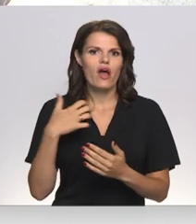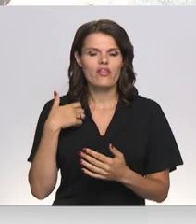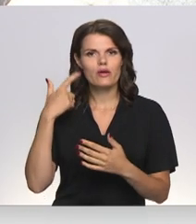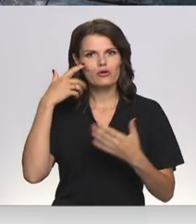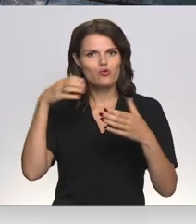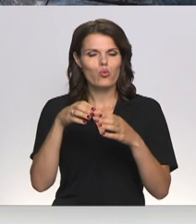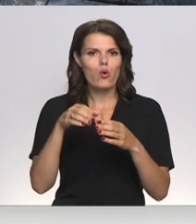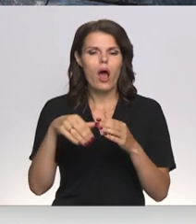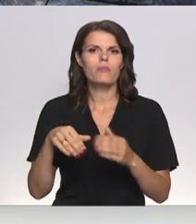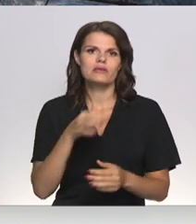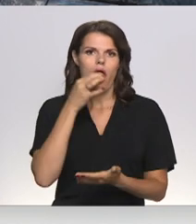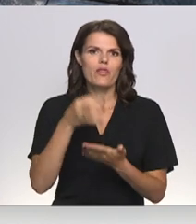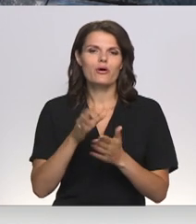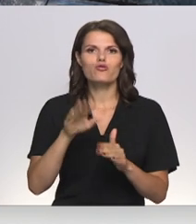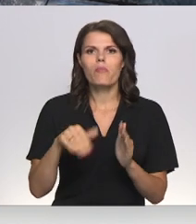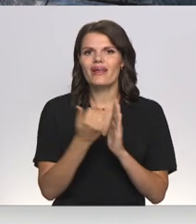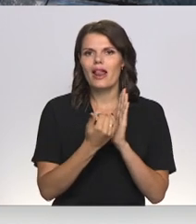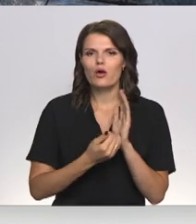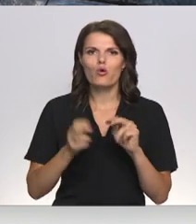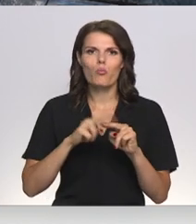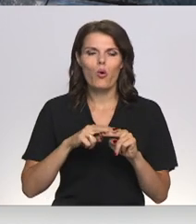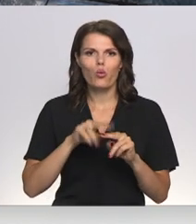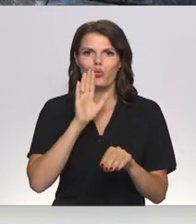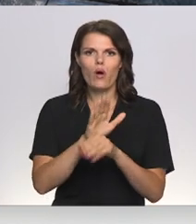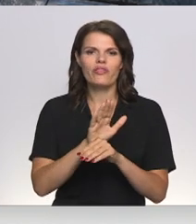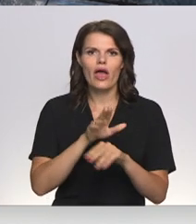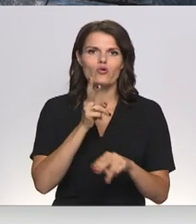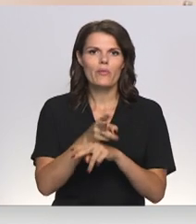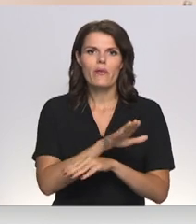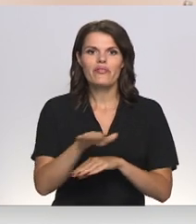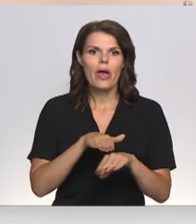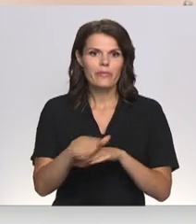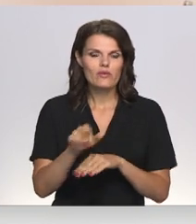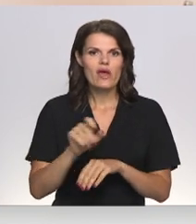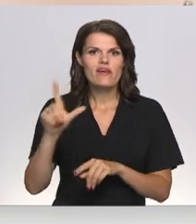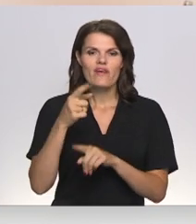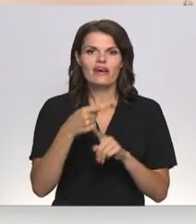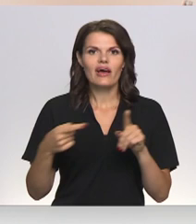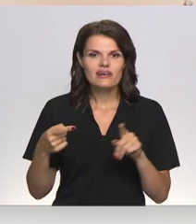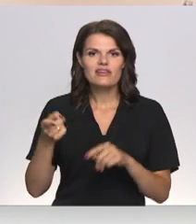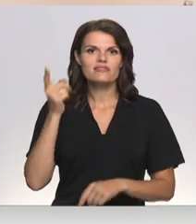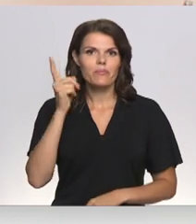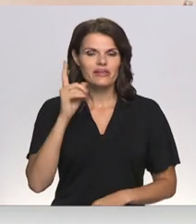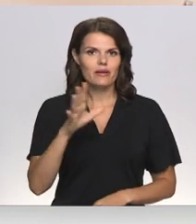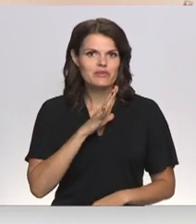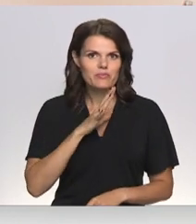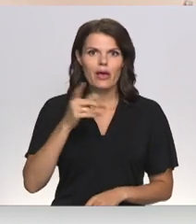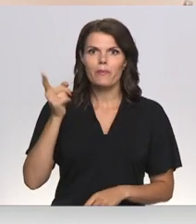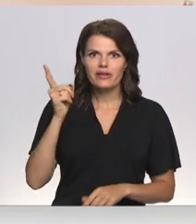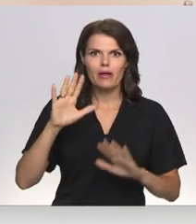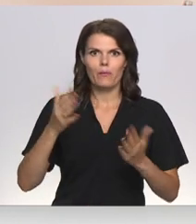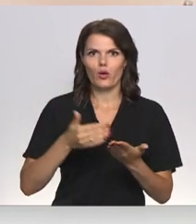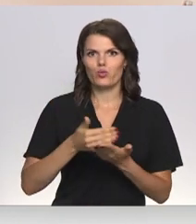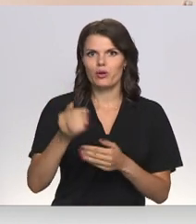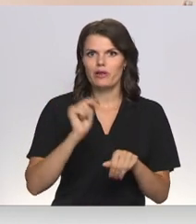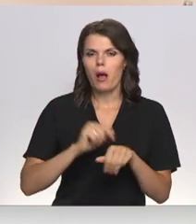atbildīja par likumu un tajā notiekto pienākumu nepildīšanu. Ja vairākas reizes tu saņem dzelta no kartīti un ja tu turpini pārkāpt